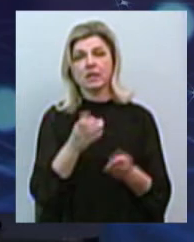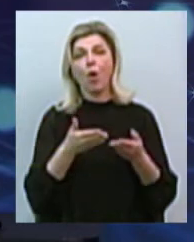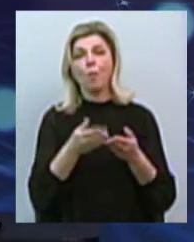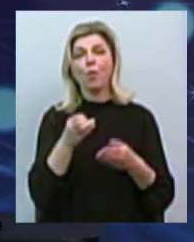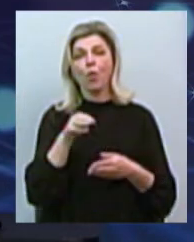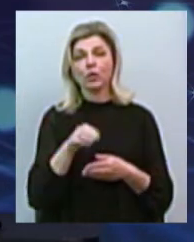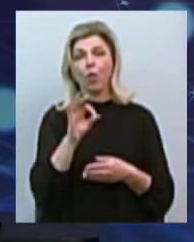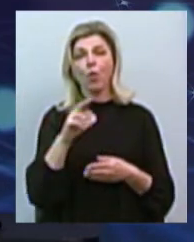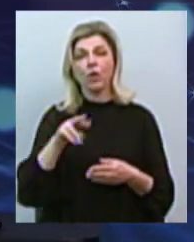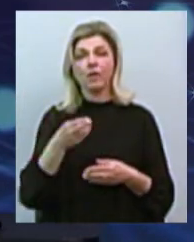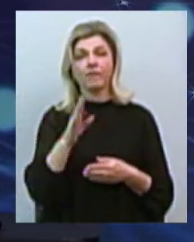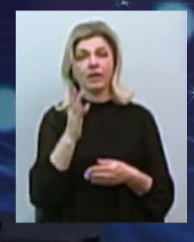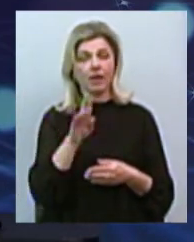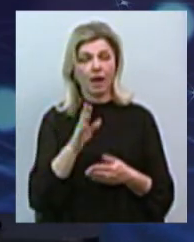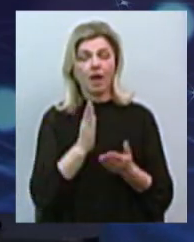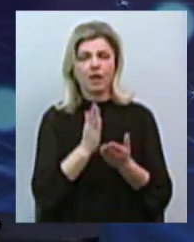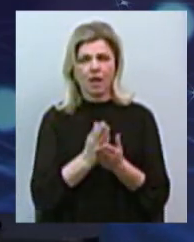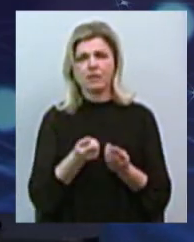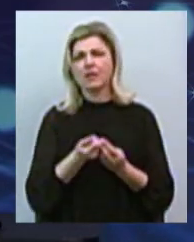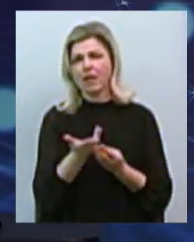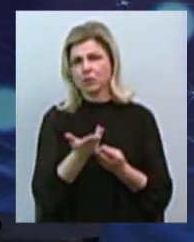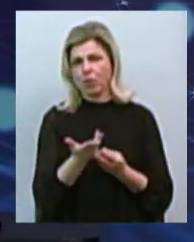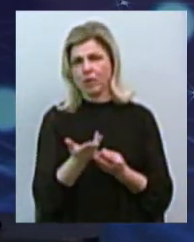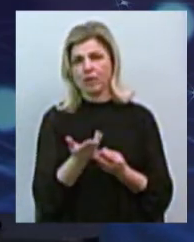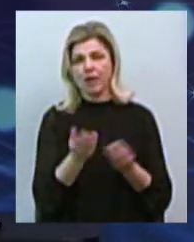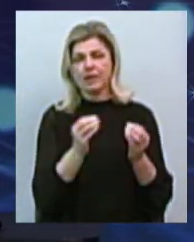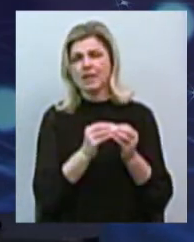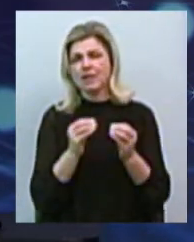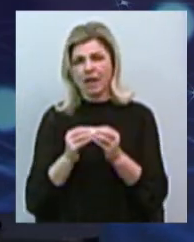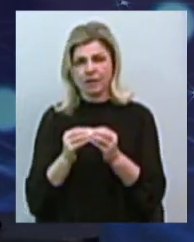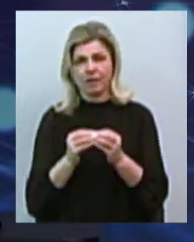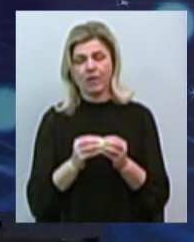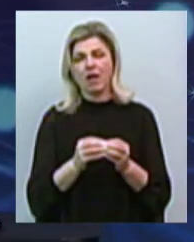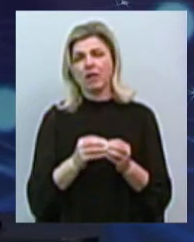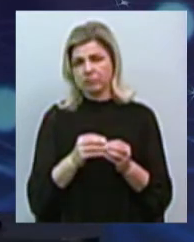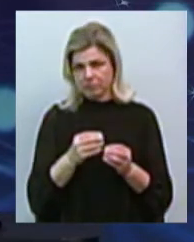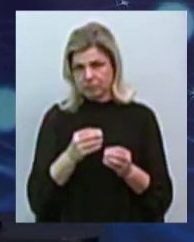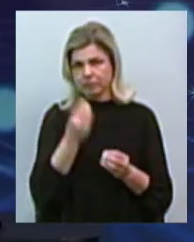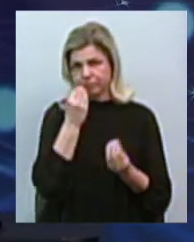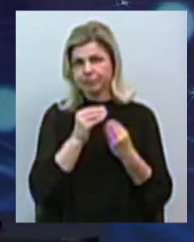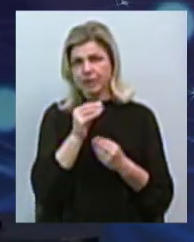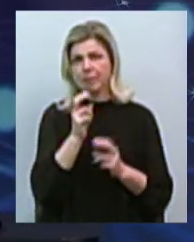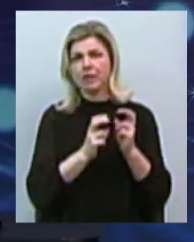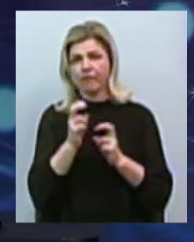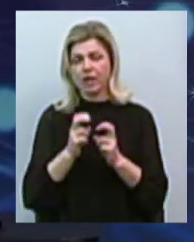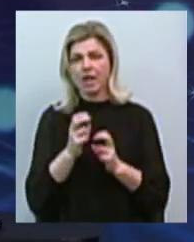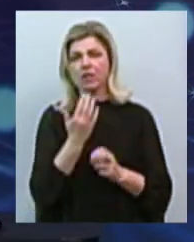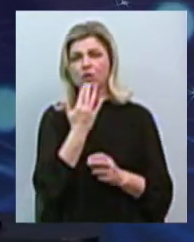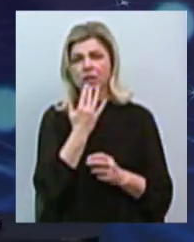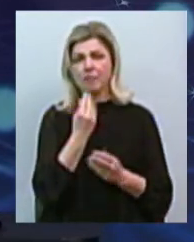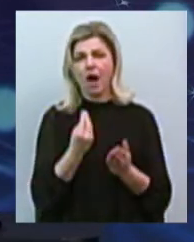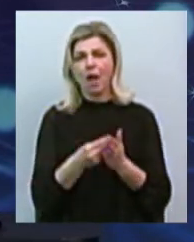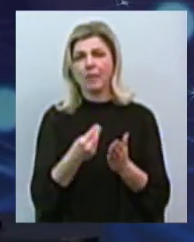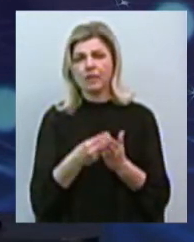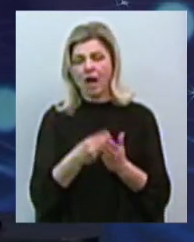стоїть декілька десятків провідних підприємств з іноземним капіталом, з